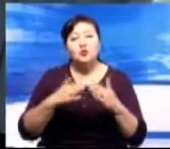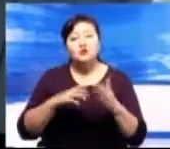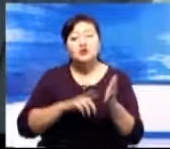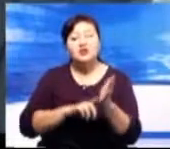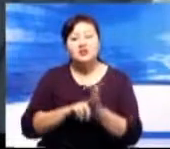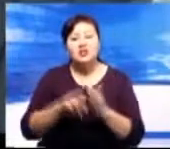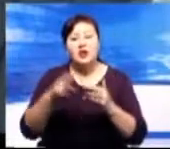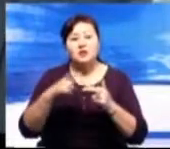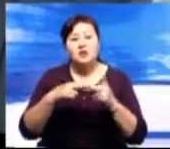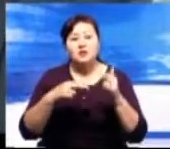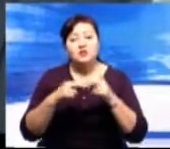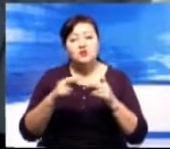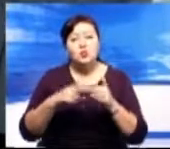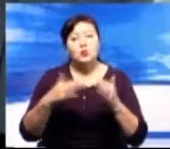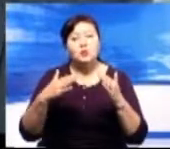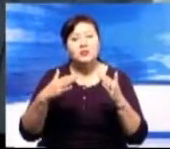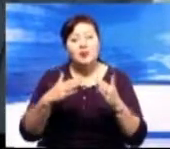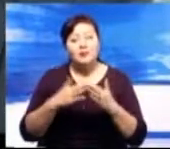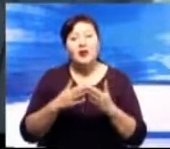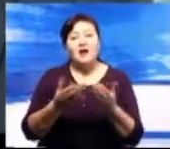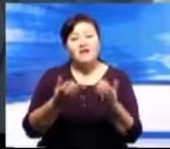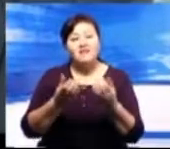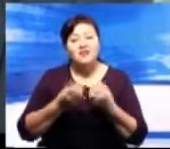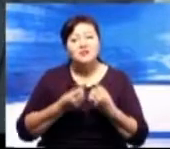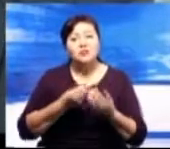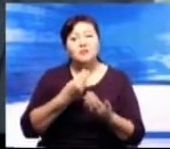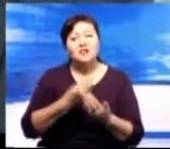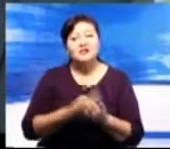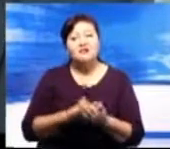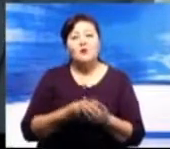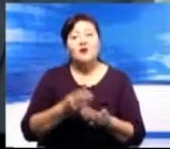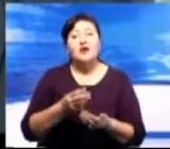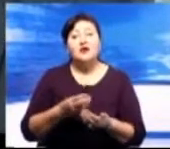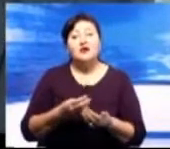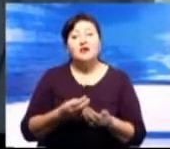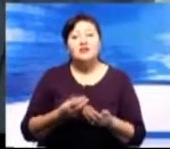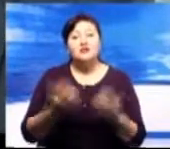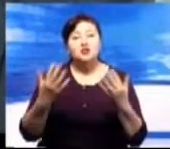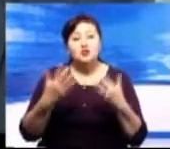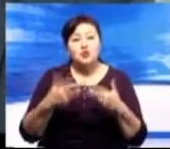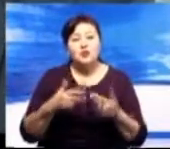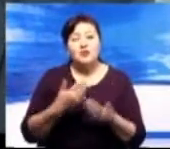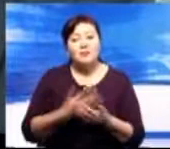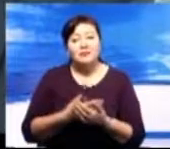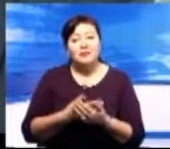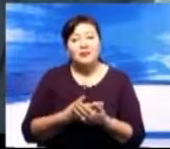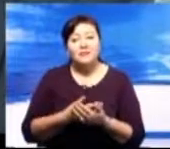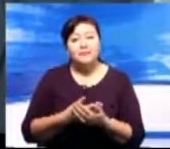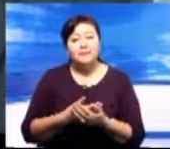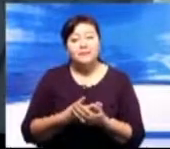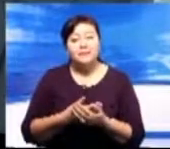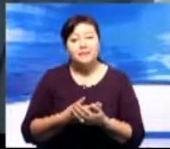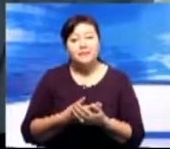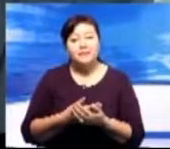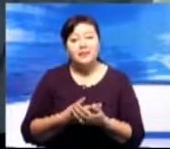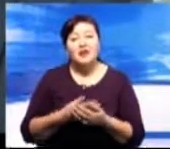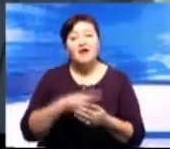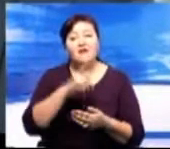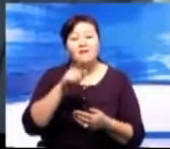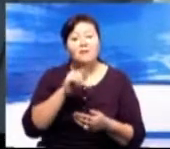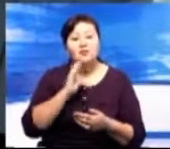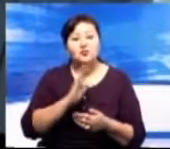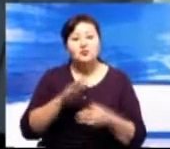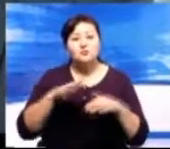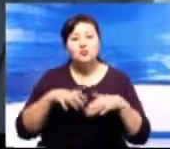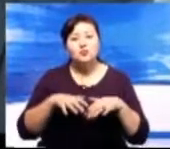если будет, как говорится, на балансе города, соответственно, естественно, уже будут какие-то вопросы решаться и в